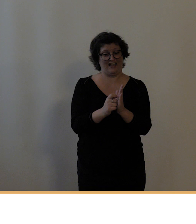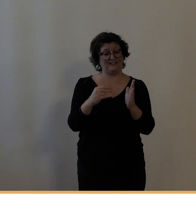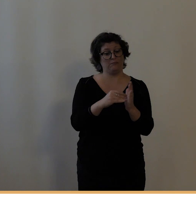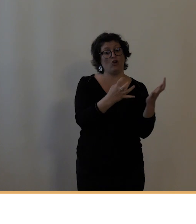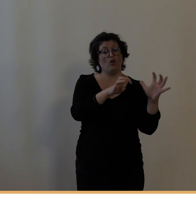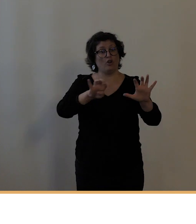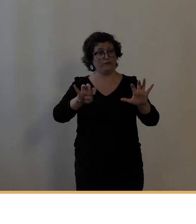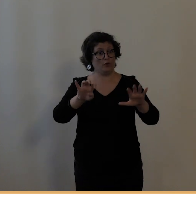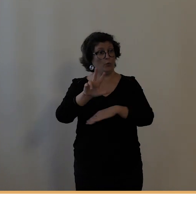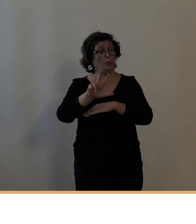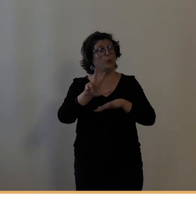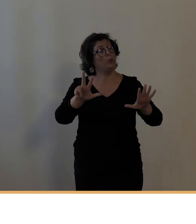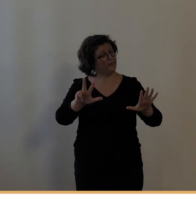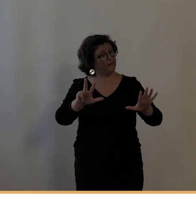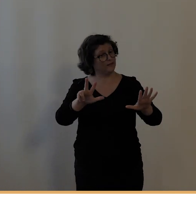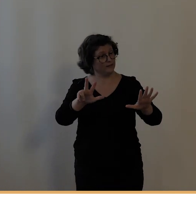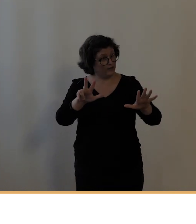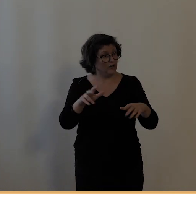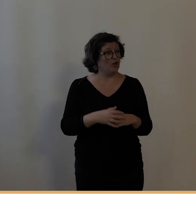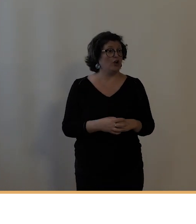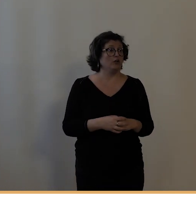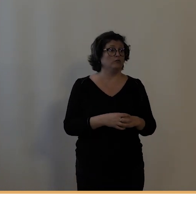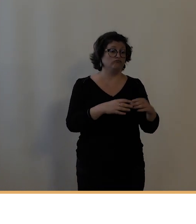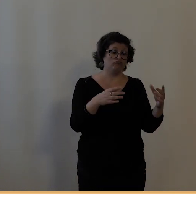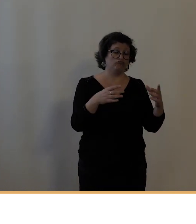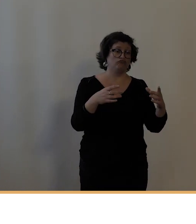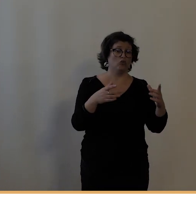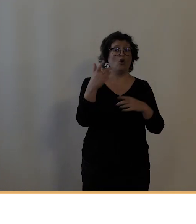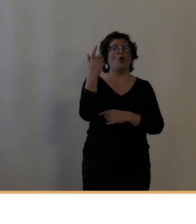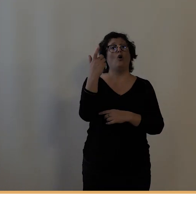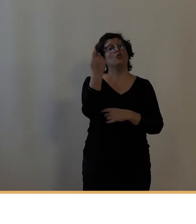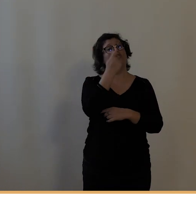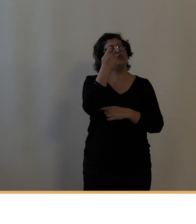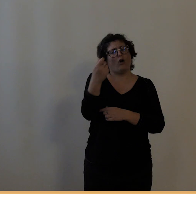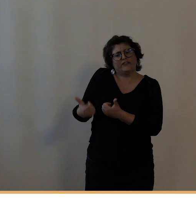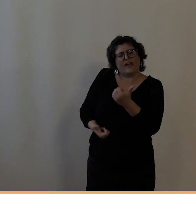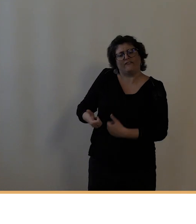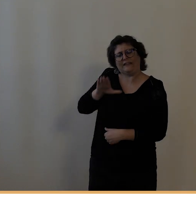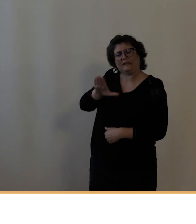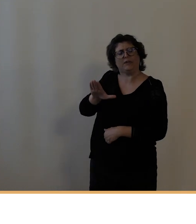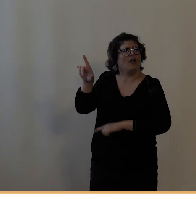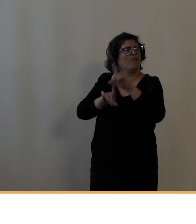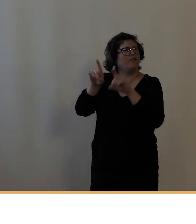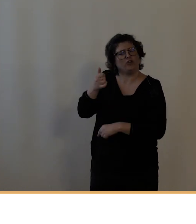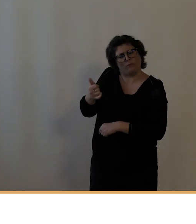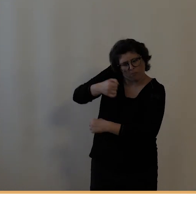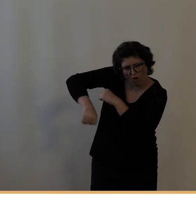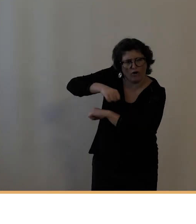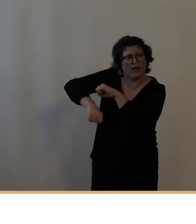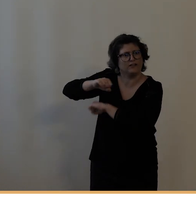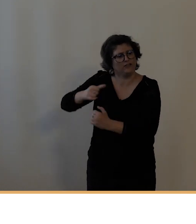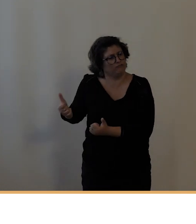qui sont organisées par le comité des fêtes de la ville de Tours et qui donnent lieu à